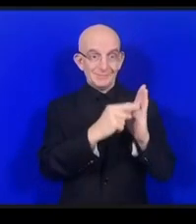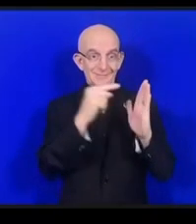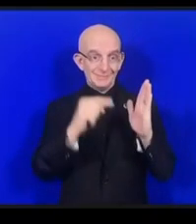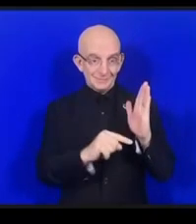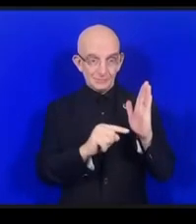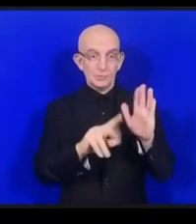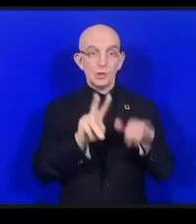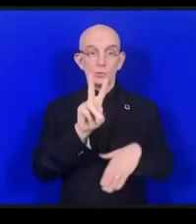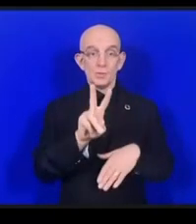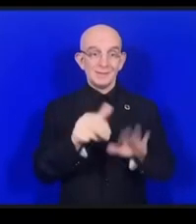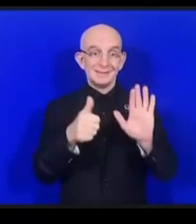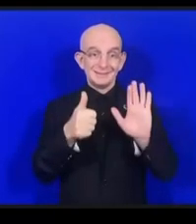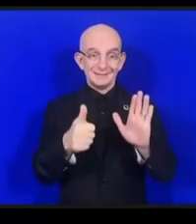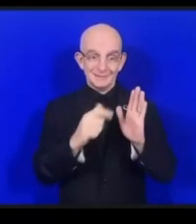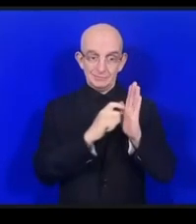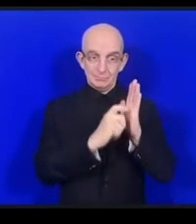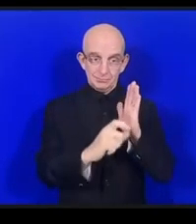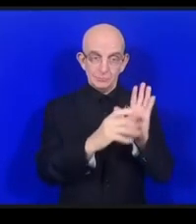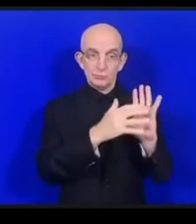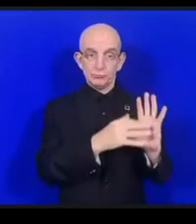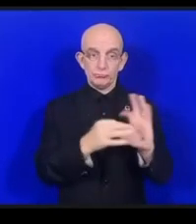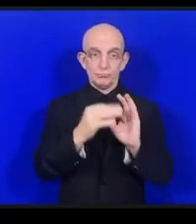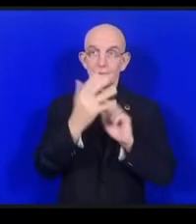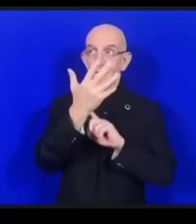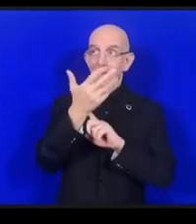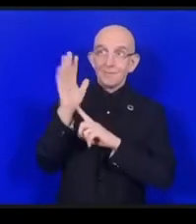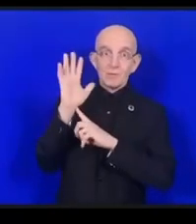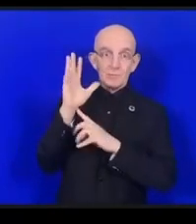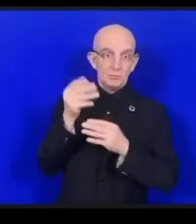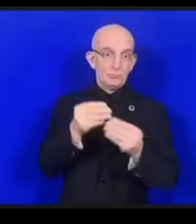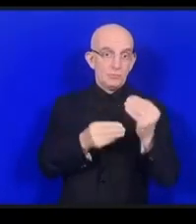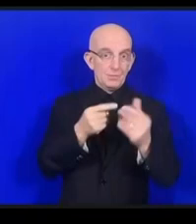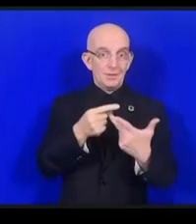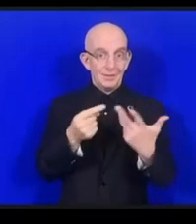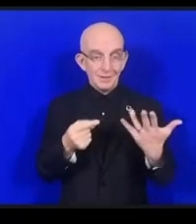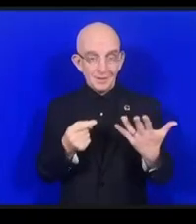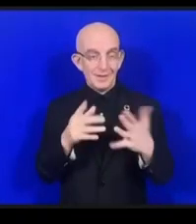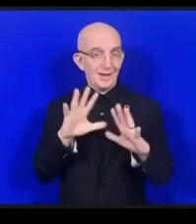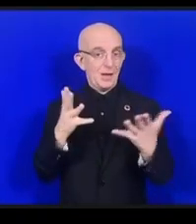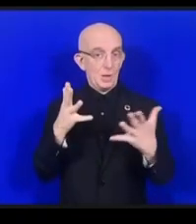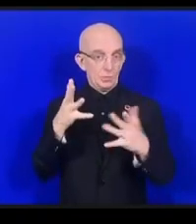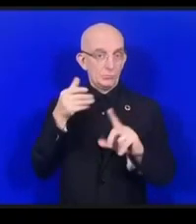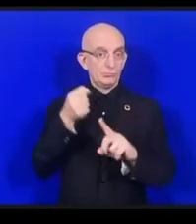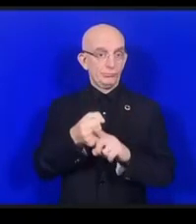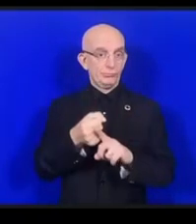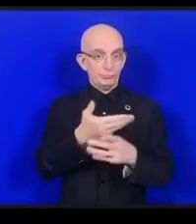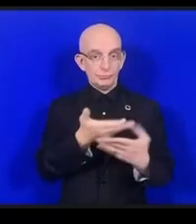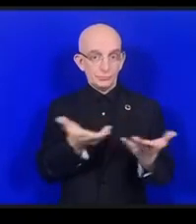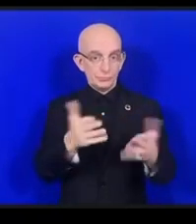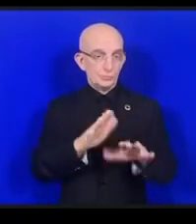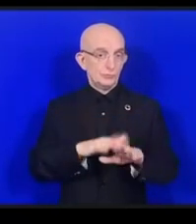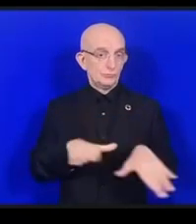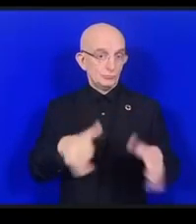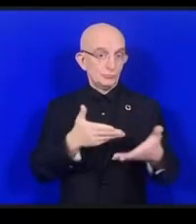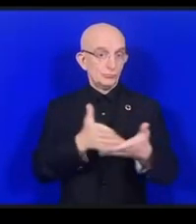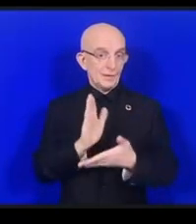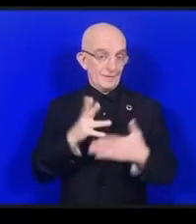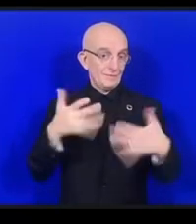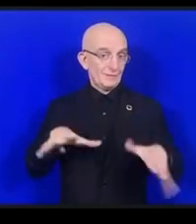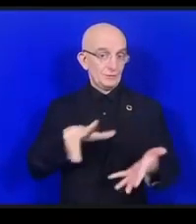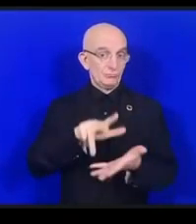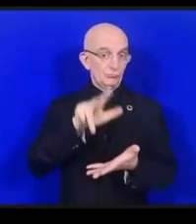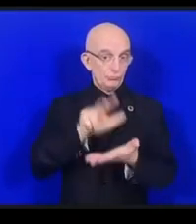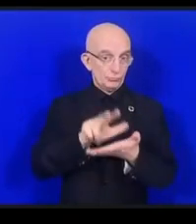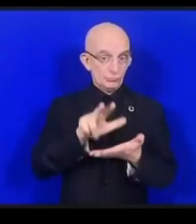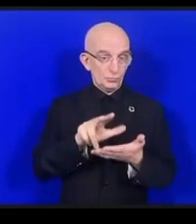影響というのも確か4週間前に採択されたばかりだと思いますが以上申しげた上で次は